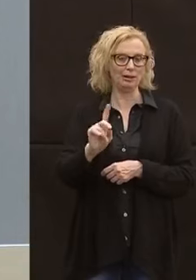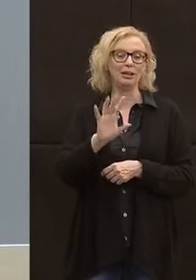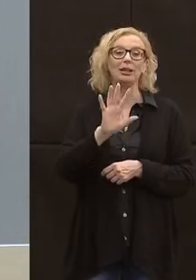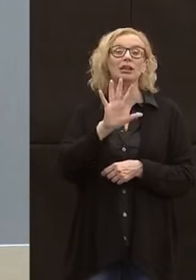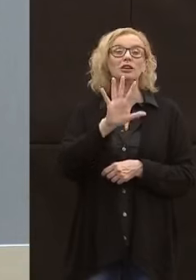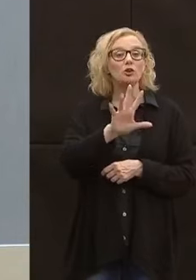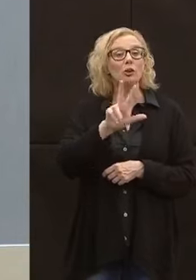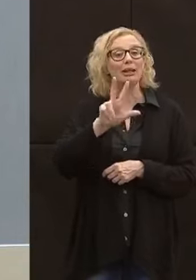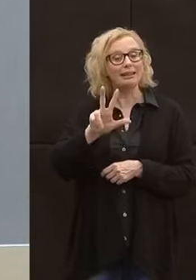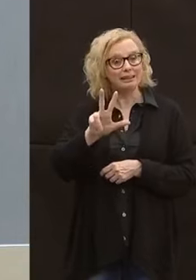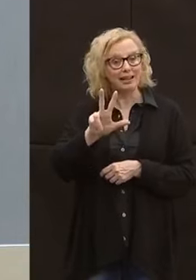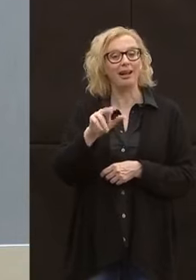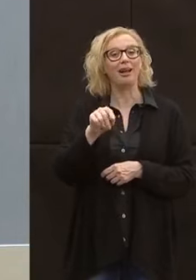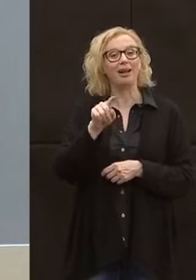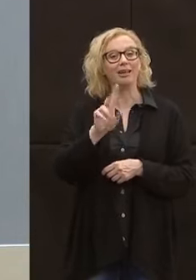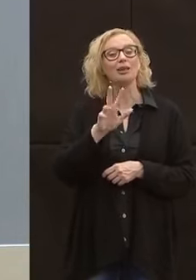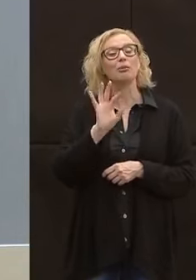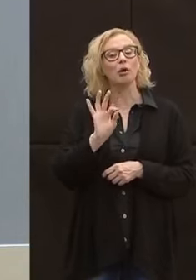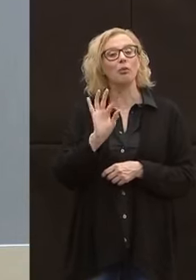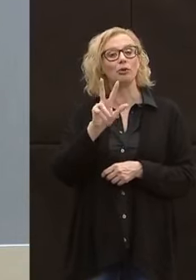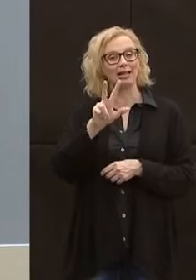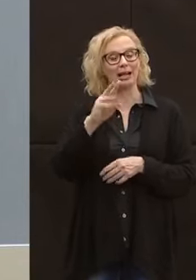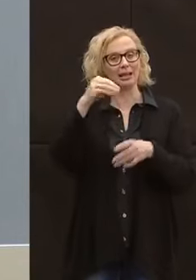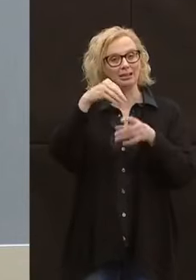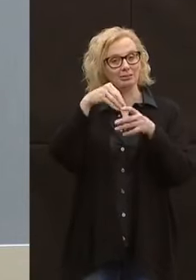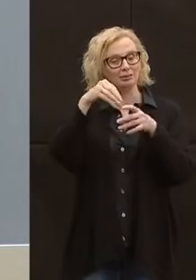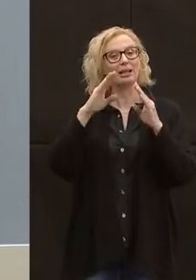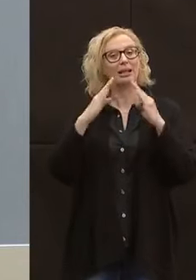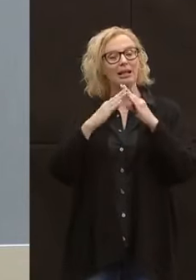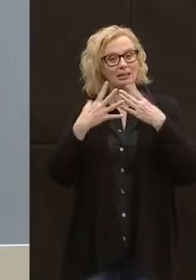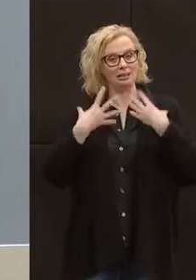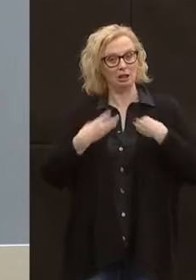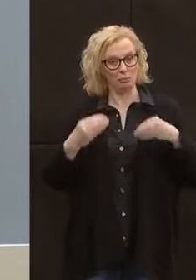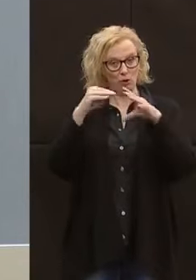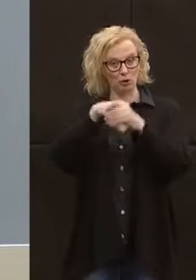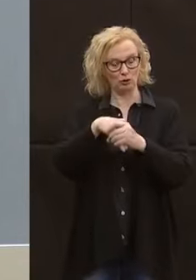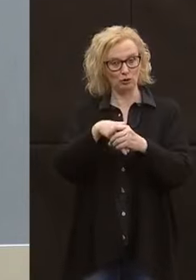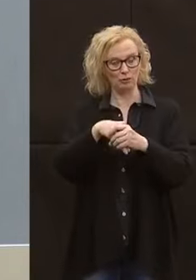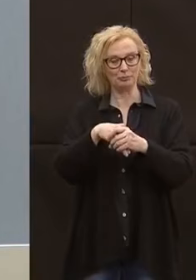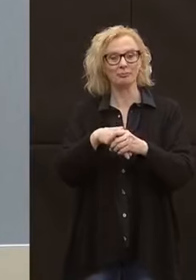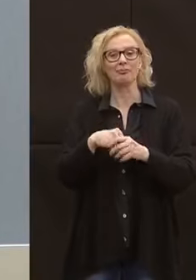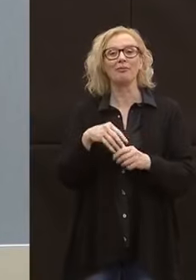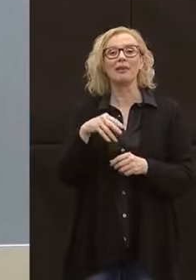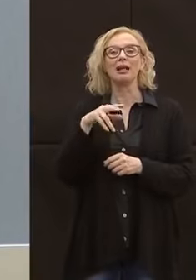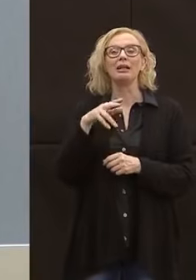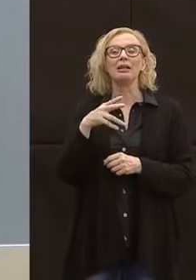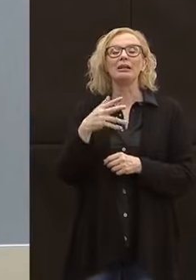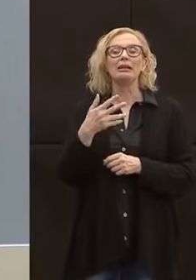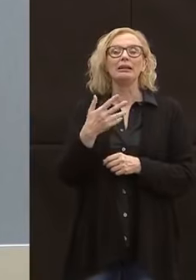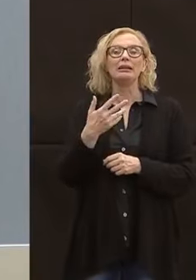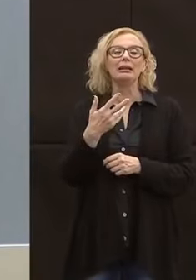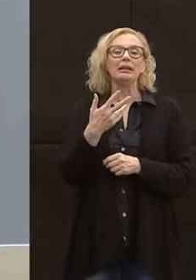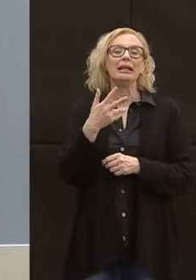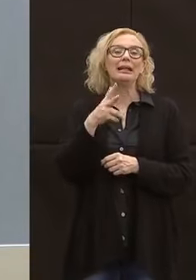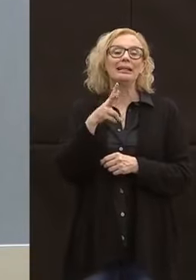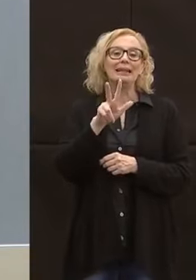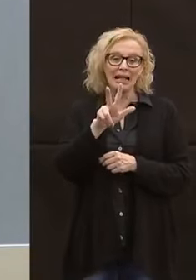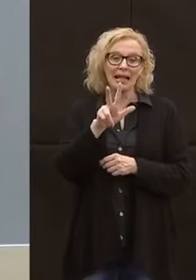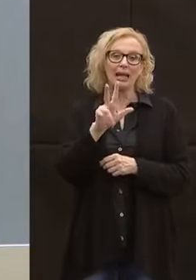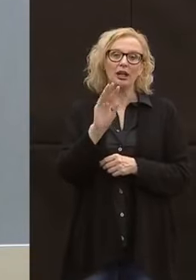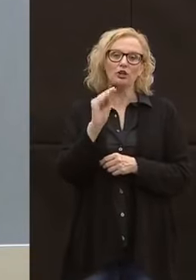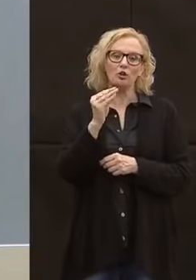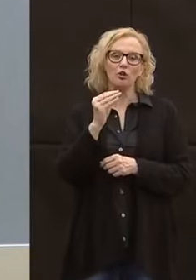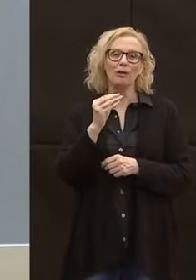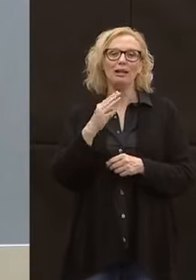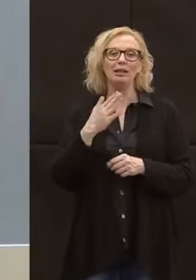53, 3 sono risultati positivi all'interno dell'RSA e 3 per 3 ragazzi sono minorenni